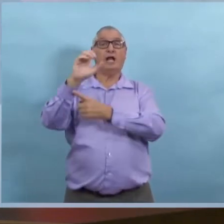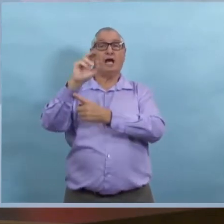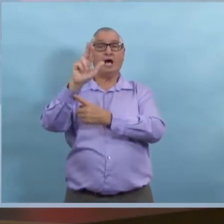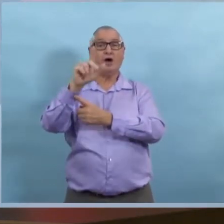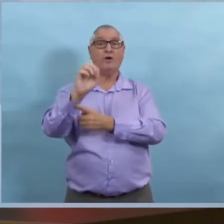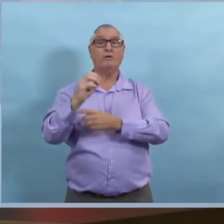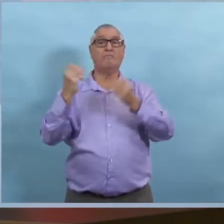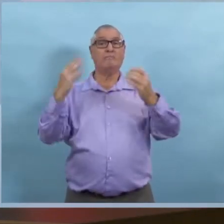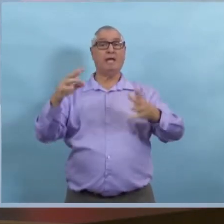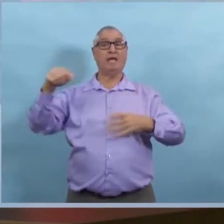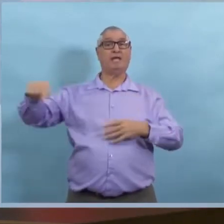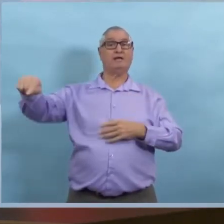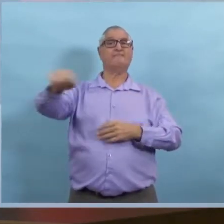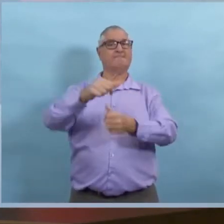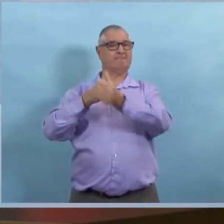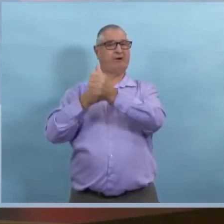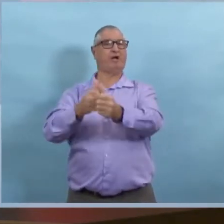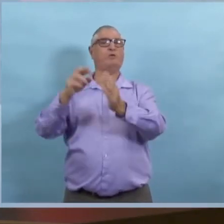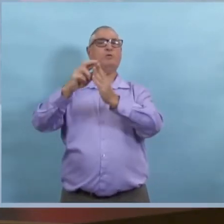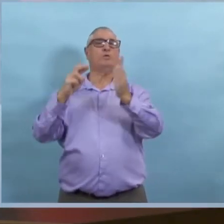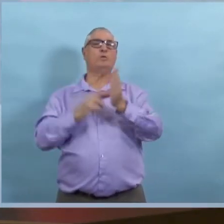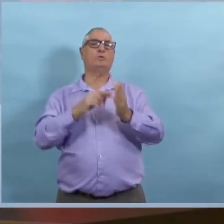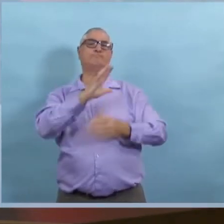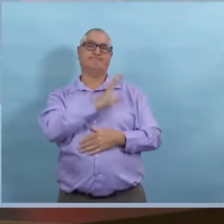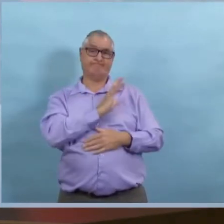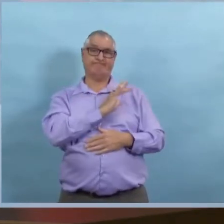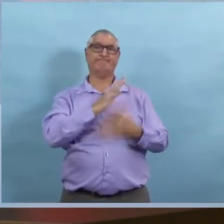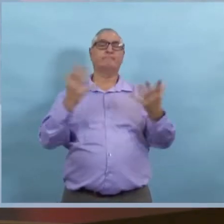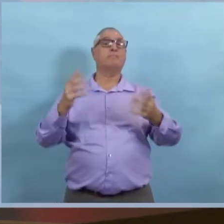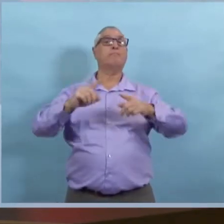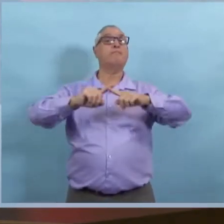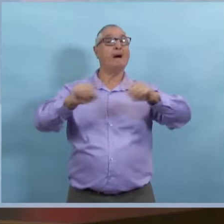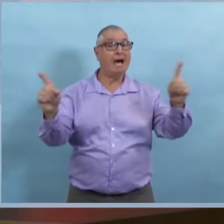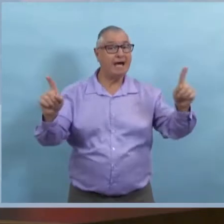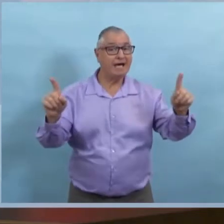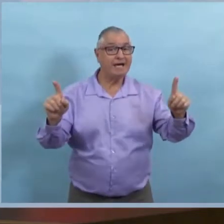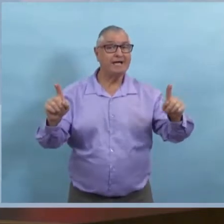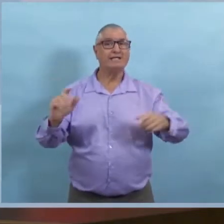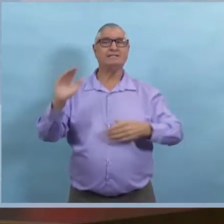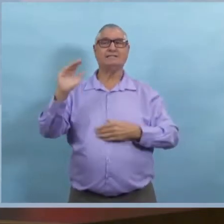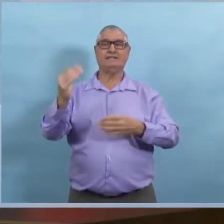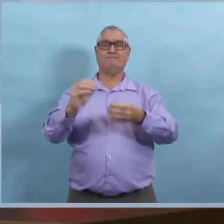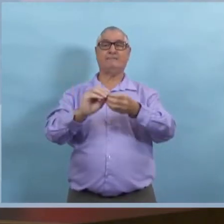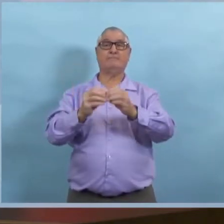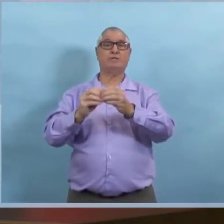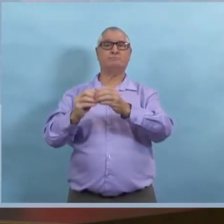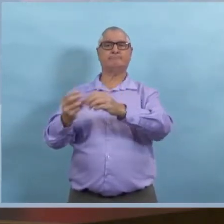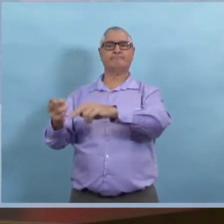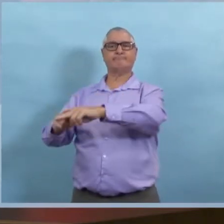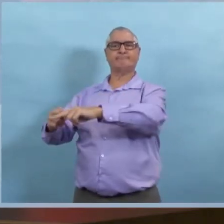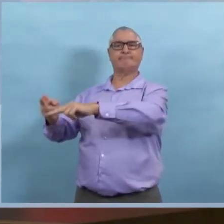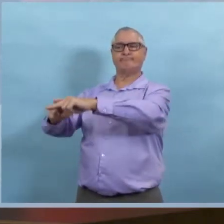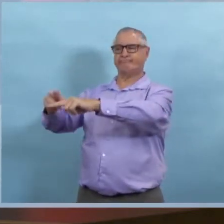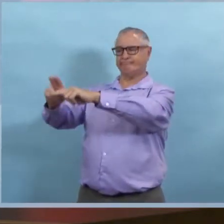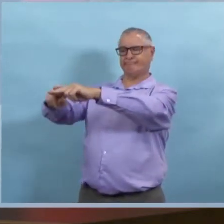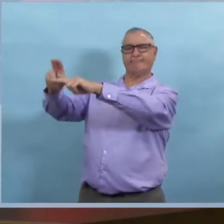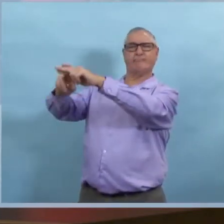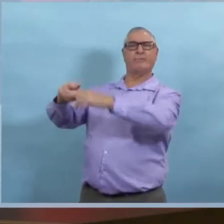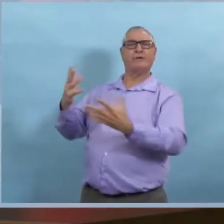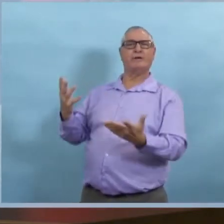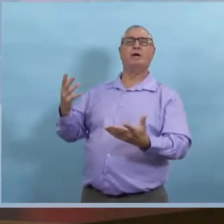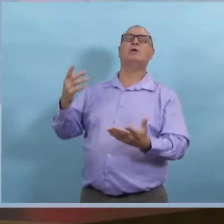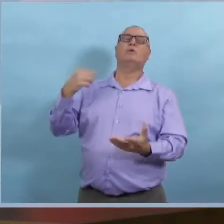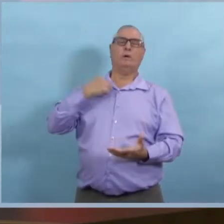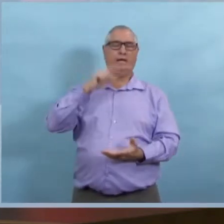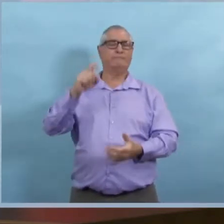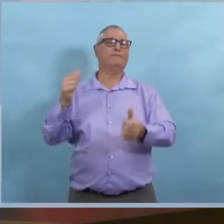cette dernière semaine, il y eu une extrêmement bonne conformité, respect des règlements de ces endroits. Mais il nous faut simplement prendre